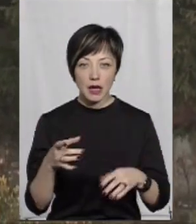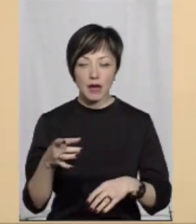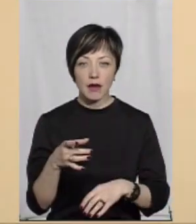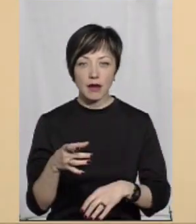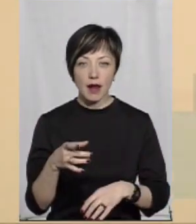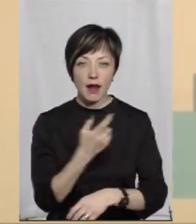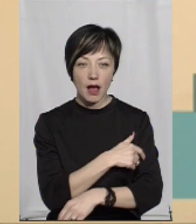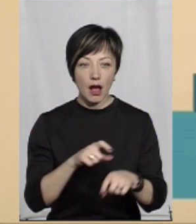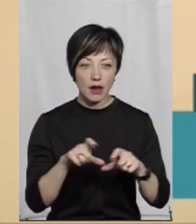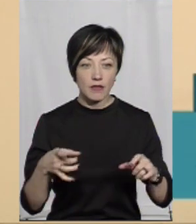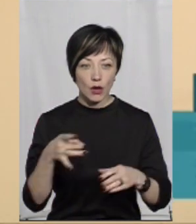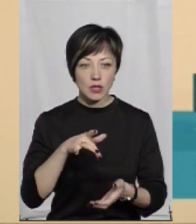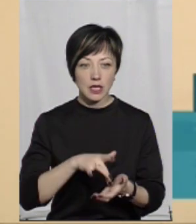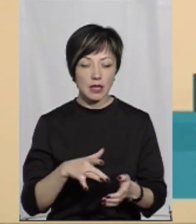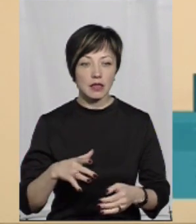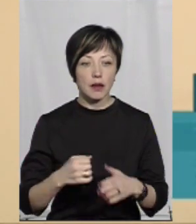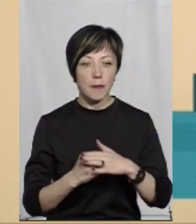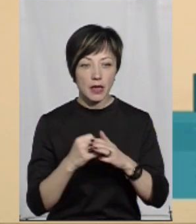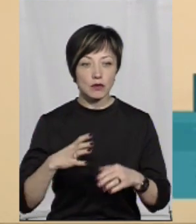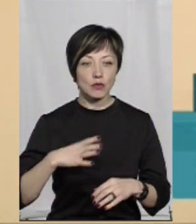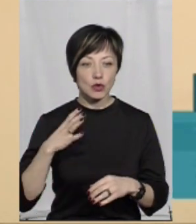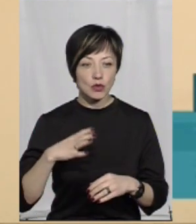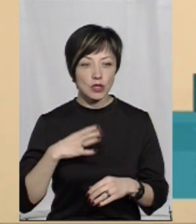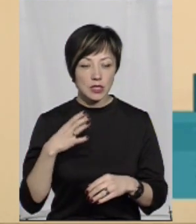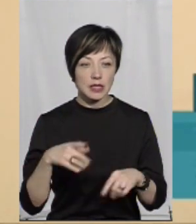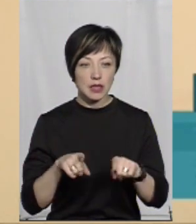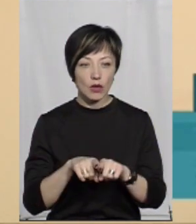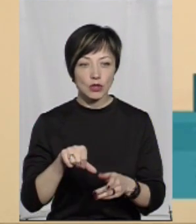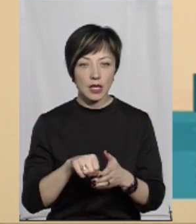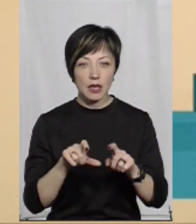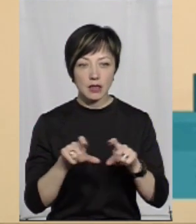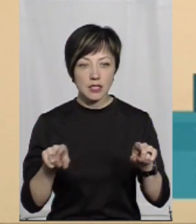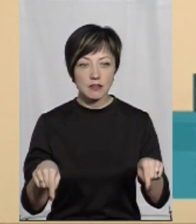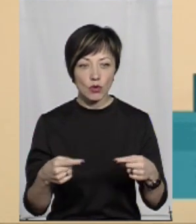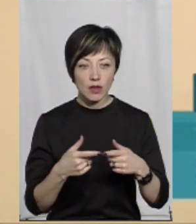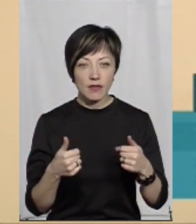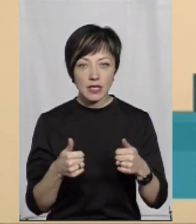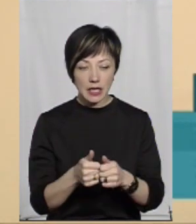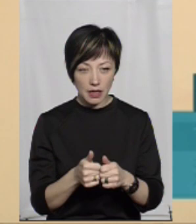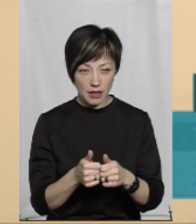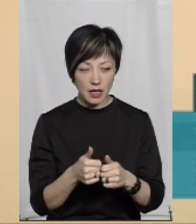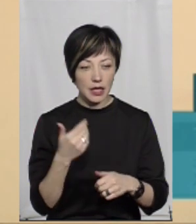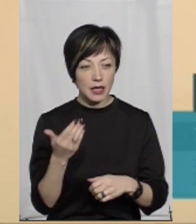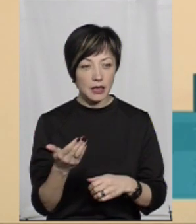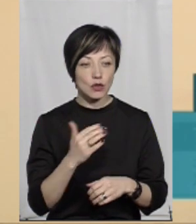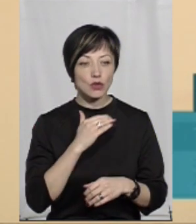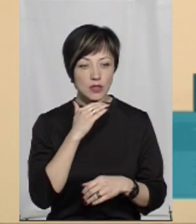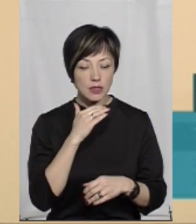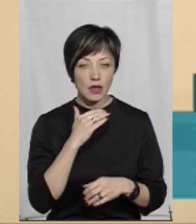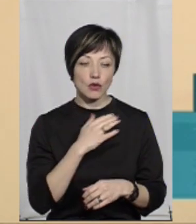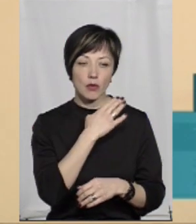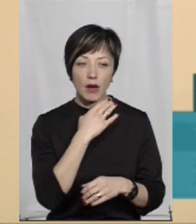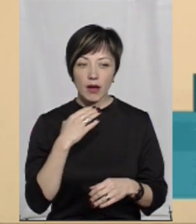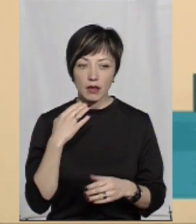центрах. На базі бувших так званих дільничих лікарень в свій час були створені відділення. Їх достатньо багато,